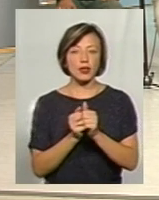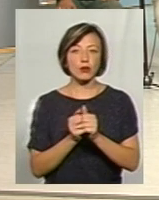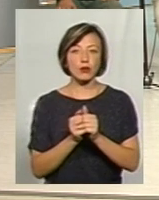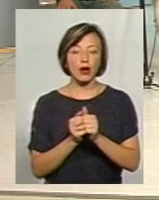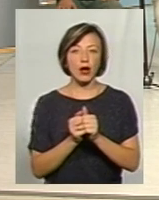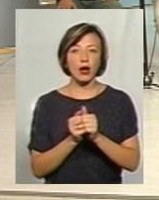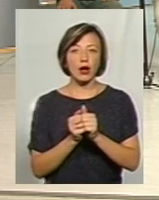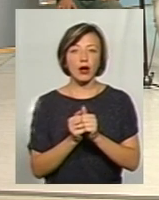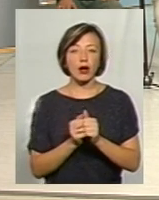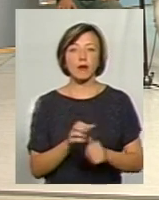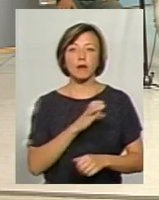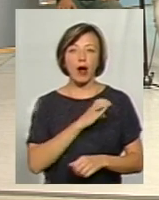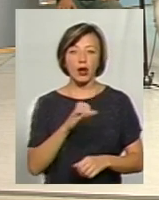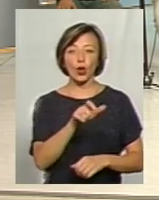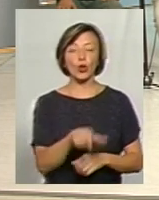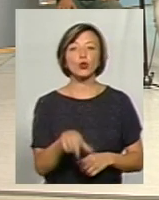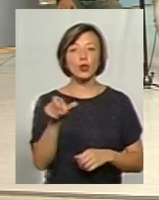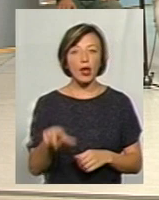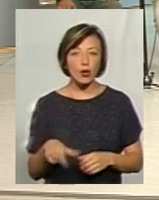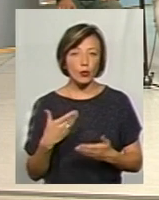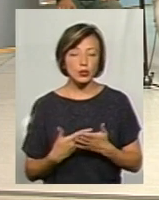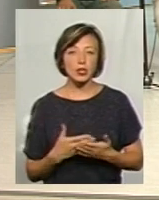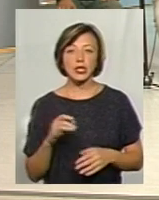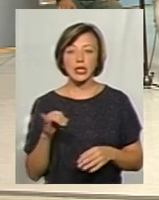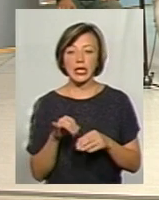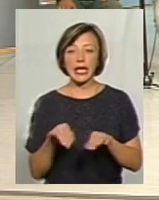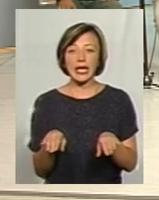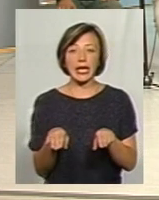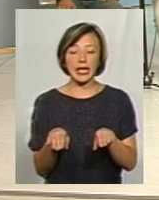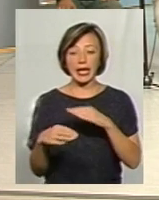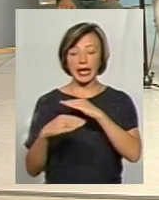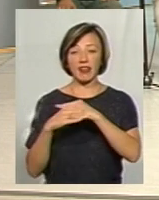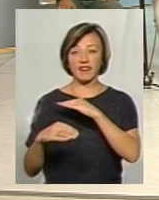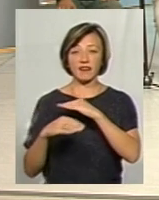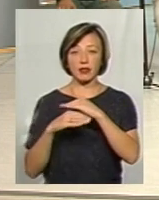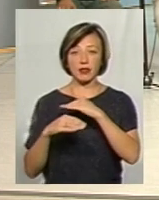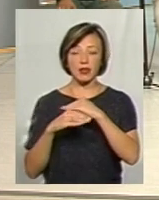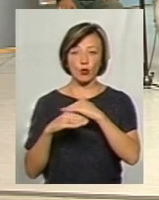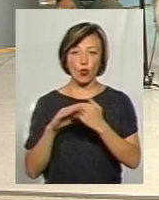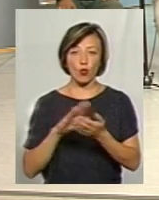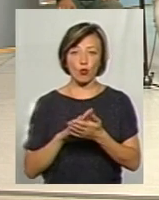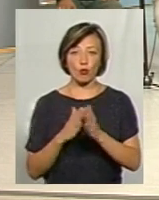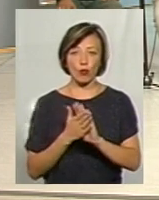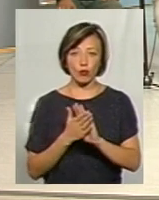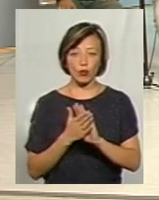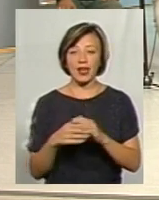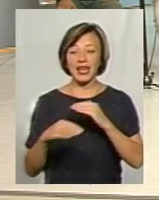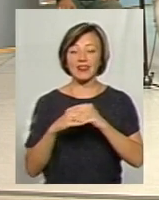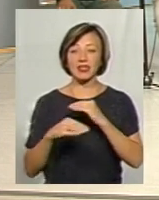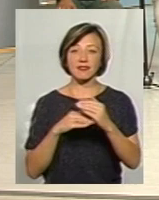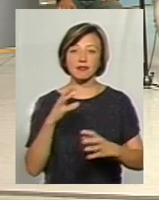Багату європейську країну, багатих людей, рівних в світовому